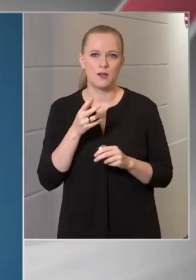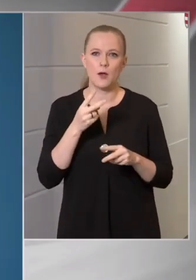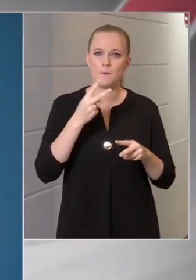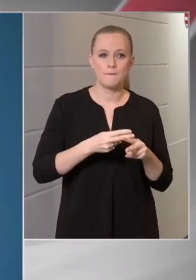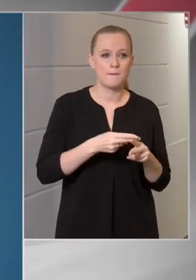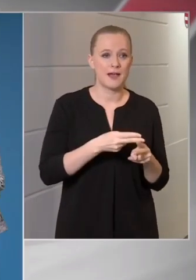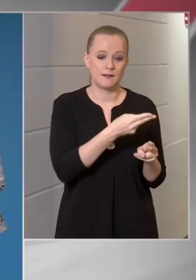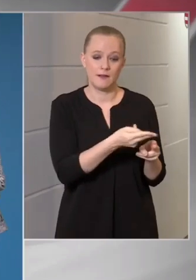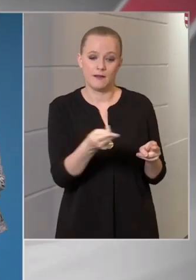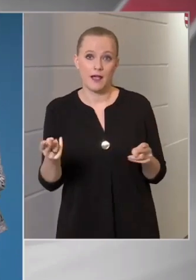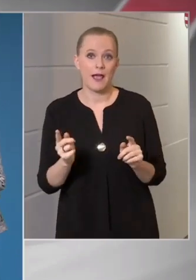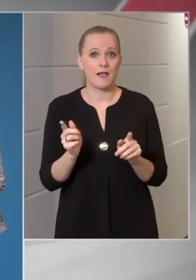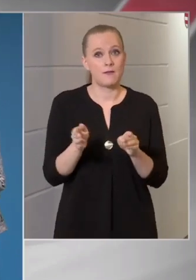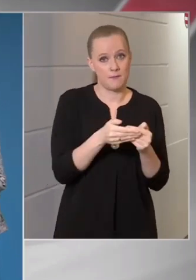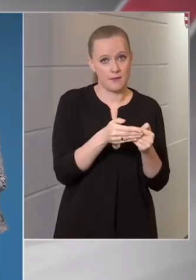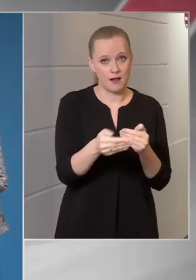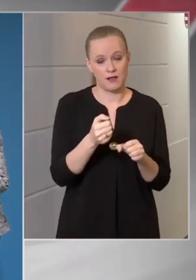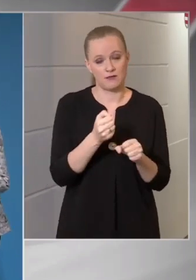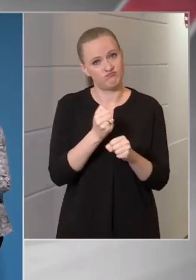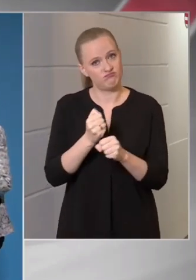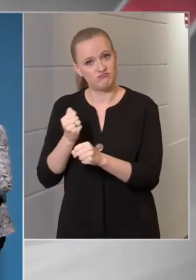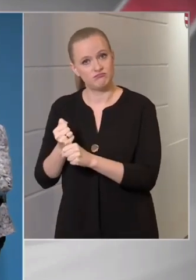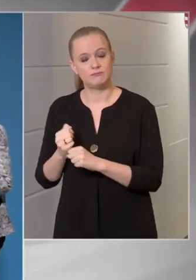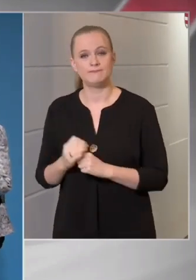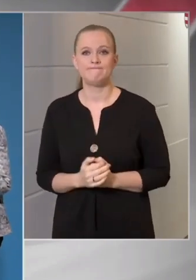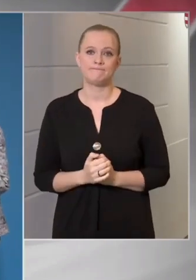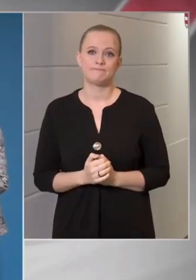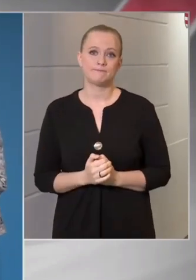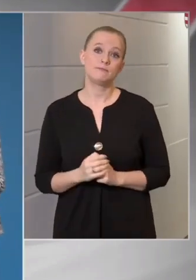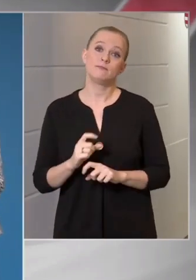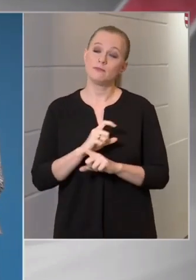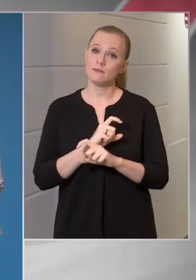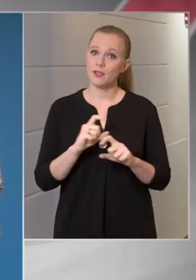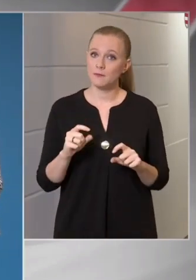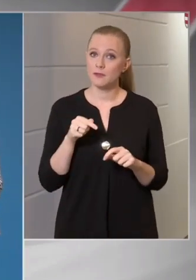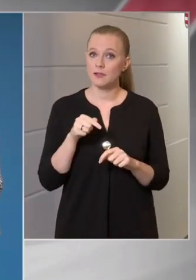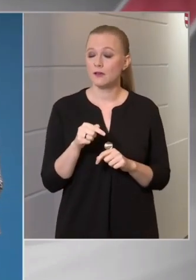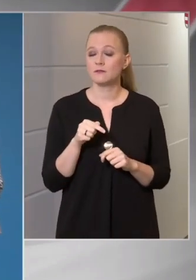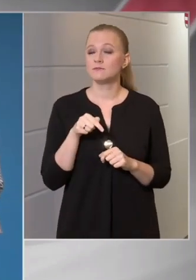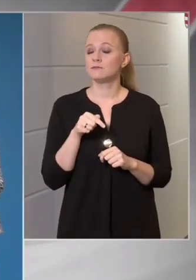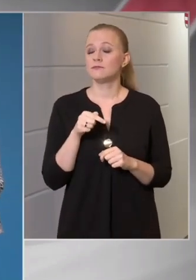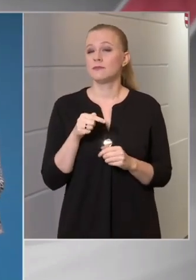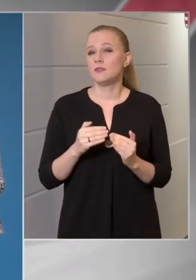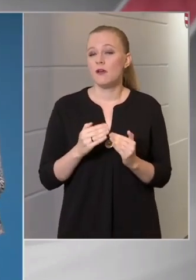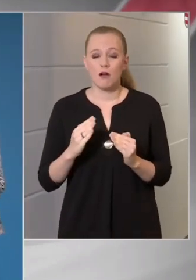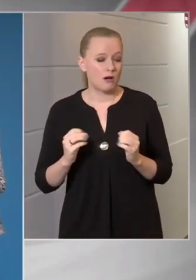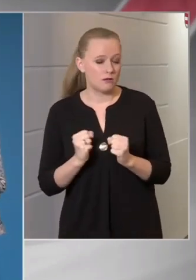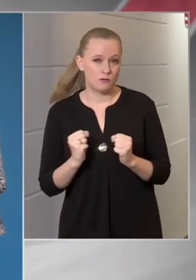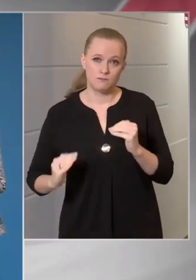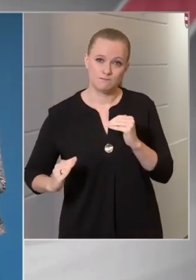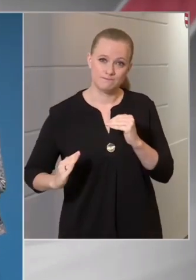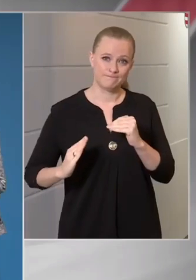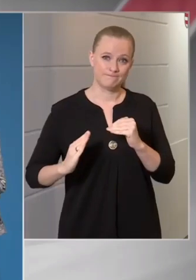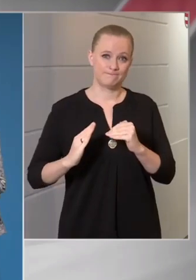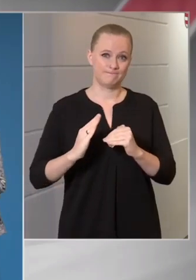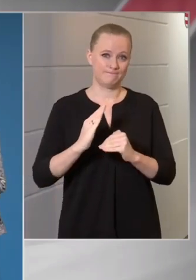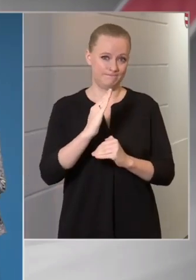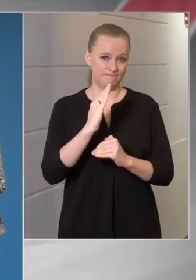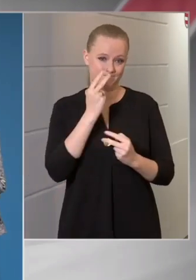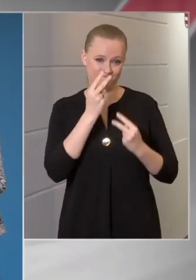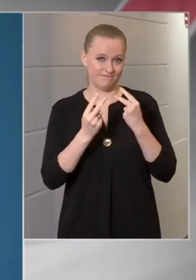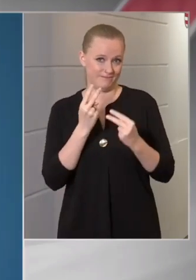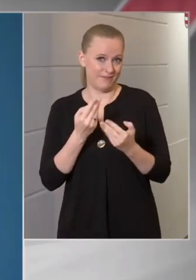végeznek. Éppen azért, mert egy rendkívül emelkedő tendenciának vagyunk